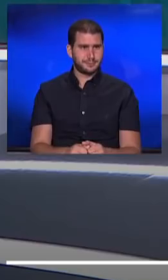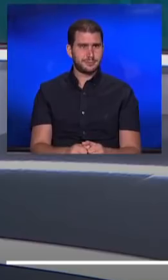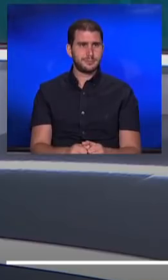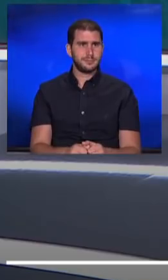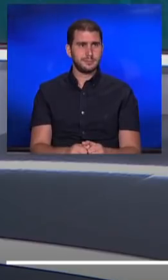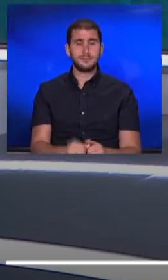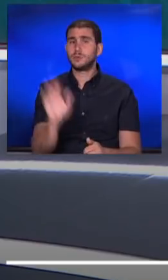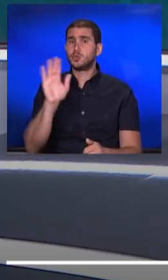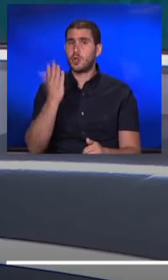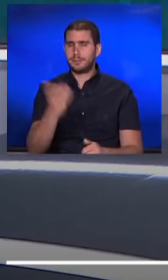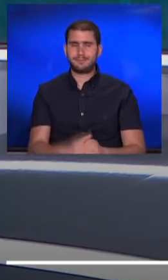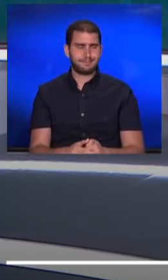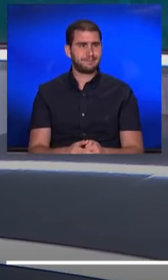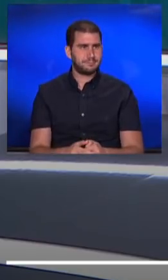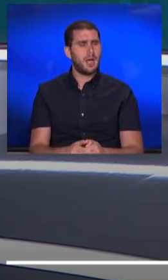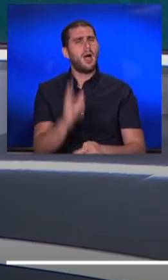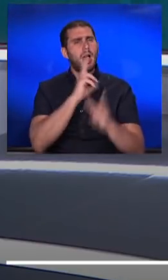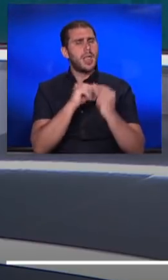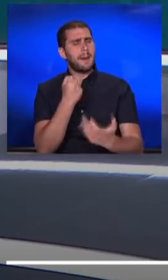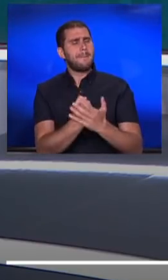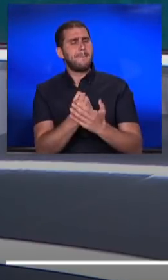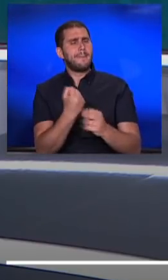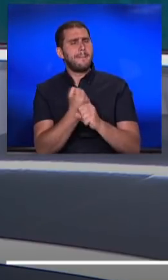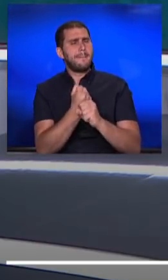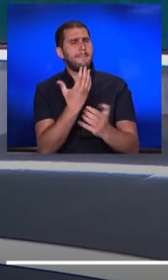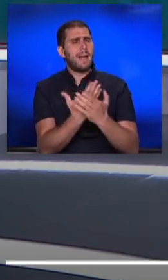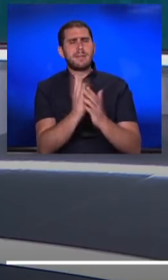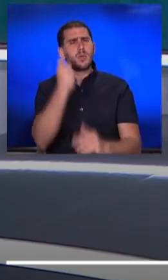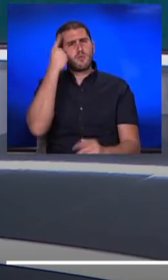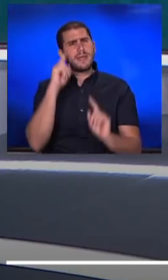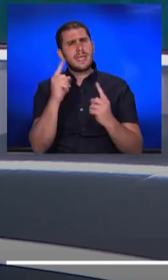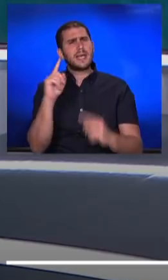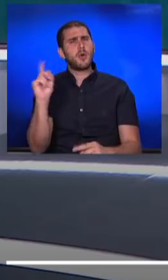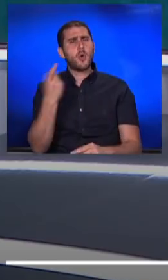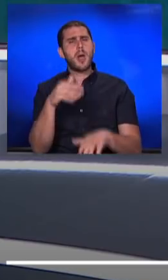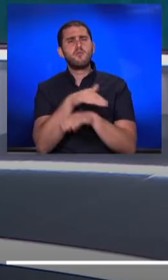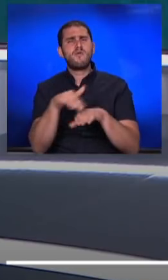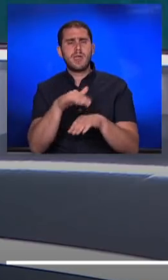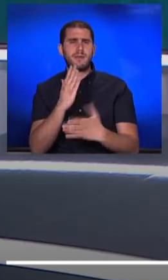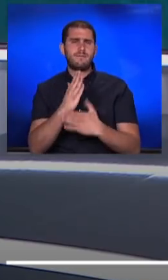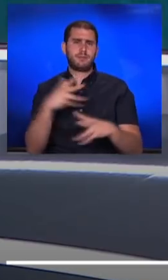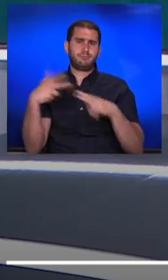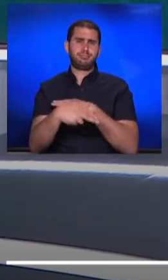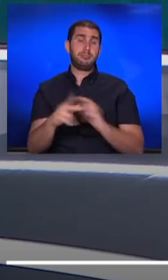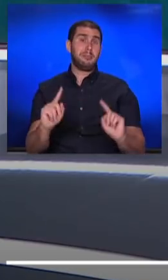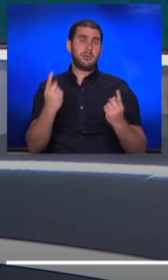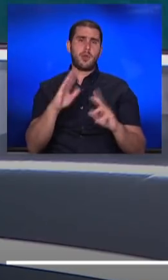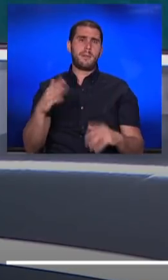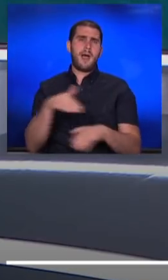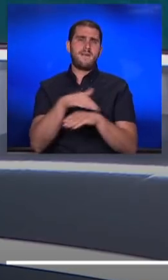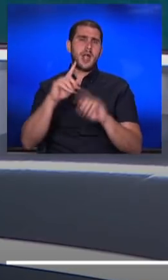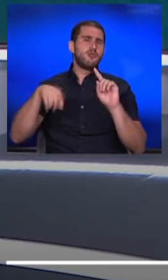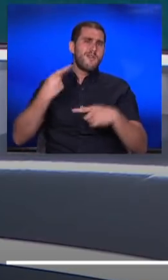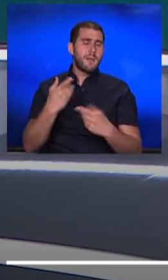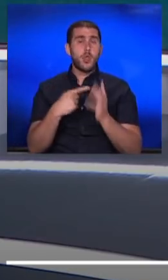שלום לי אלה, טוב. בואו נדבר פרקטית. מה אתם מעריכים שיקרה עם כל אותם מובטלים שיפסיקו לקבל בפתאומיות דמי אבטלה בשבוע הבאה?